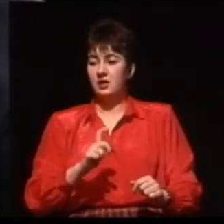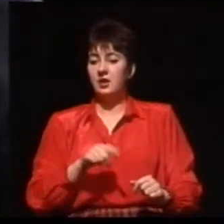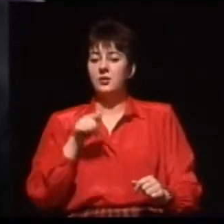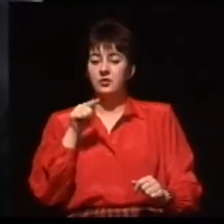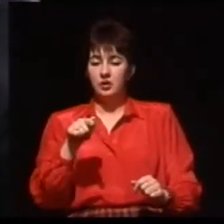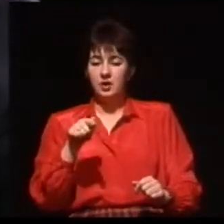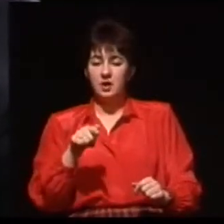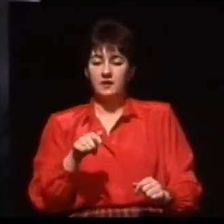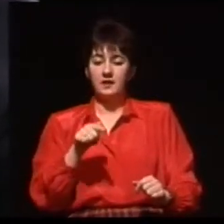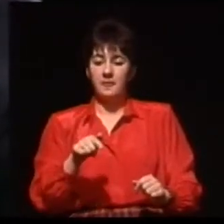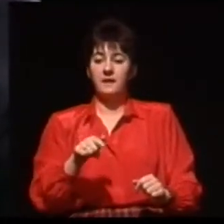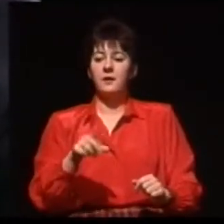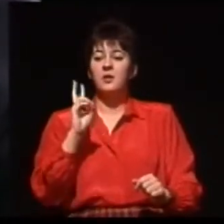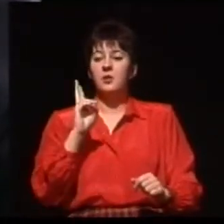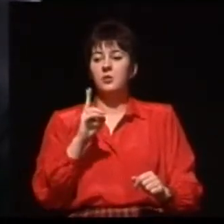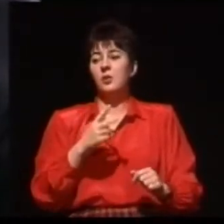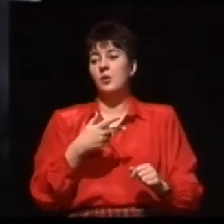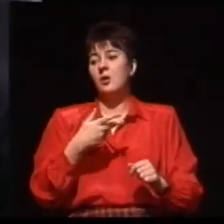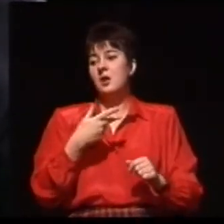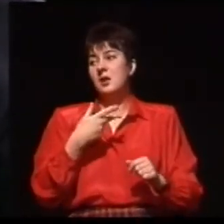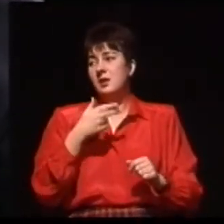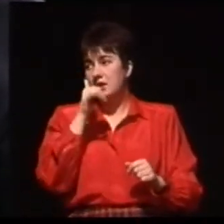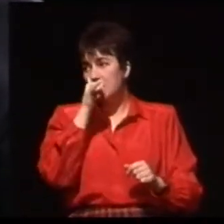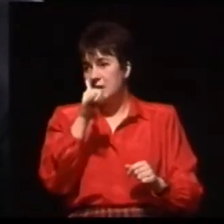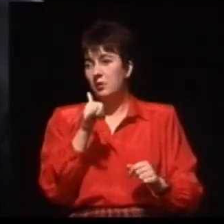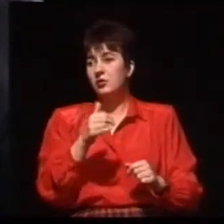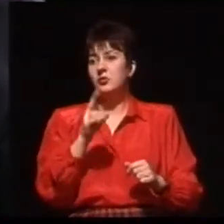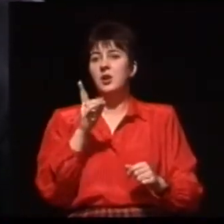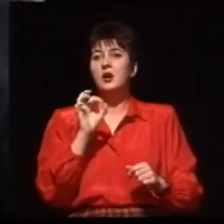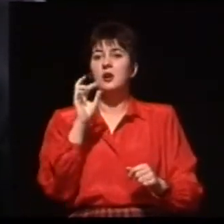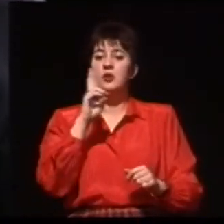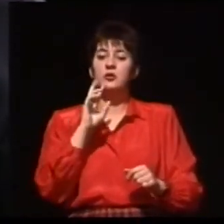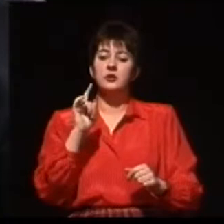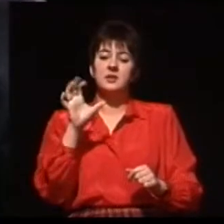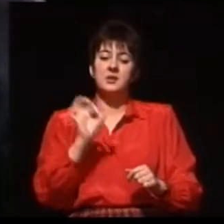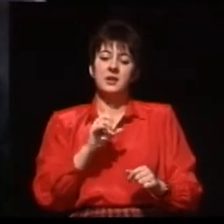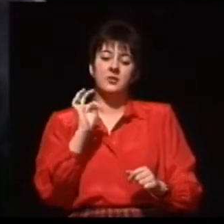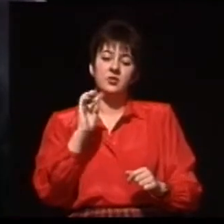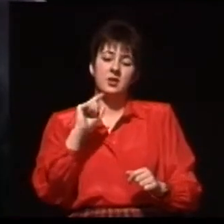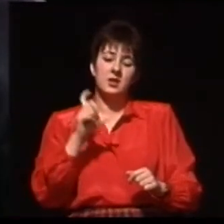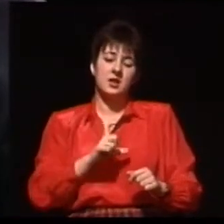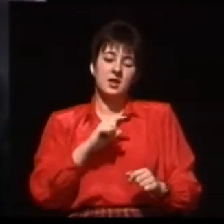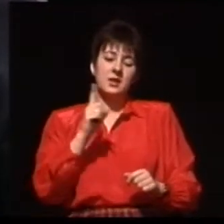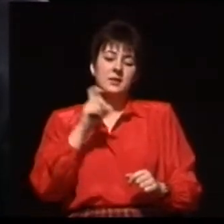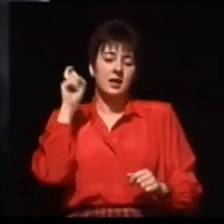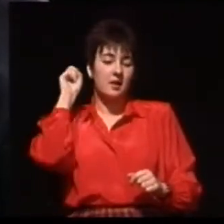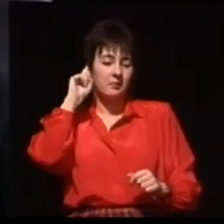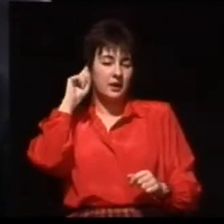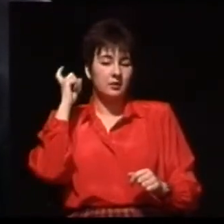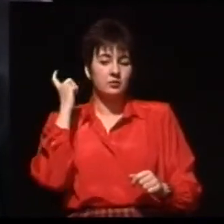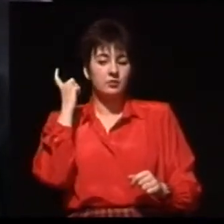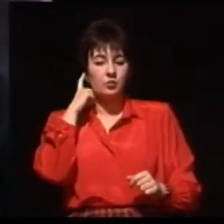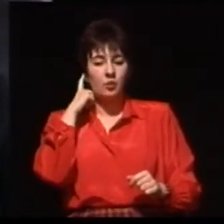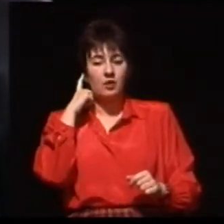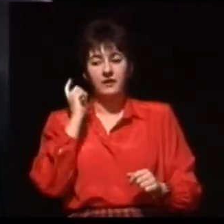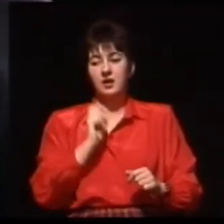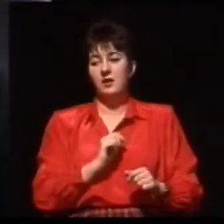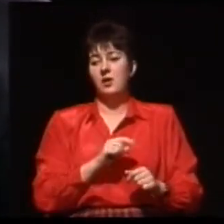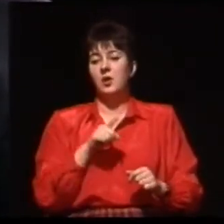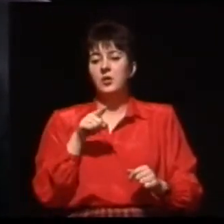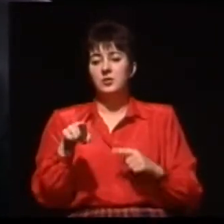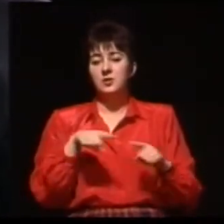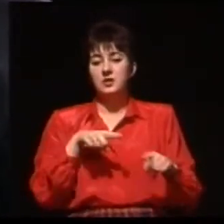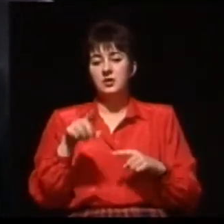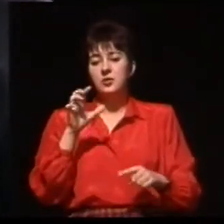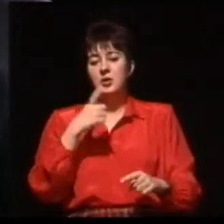dotychczas stosowanych aparatów klasycznych słuchowych i są traktowani jako osoby niesłyszące całkowicie lub głęboko niedosłyszące i tej